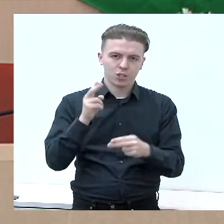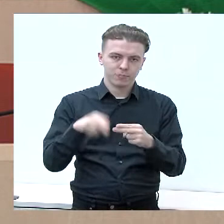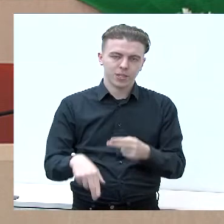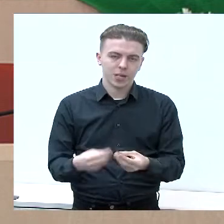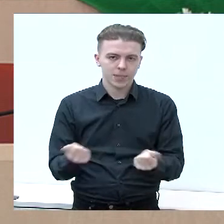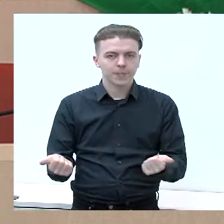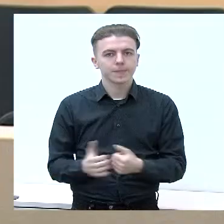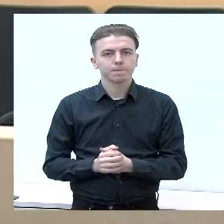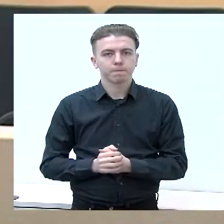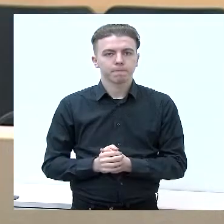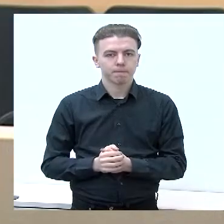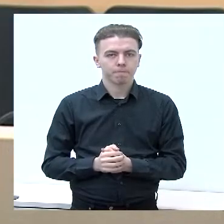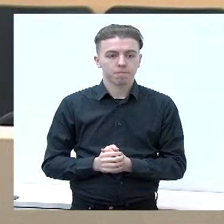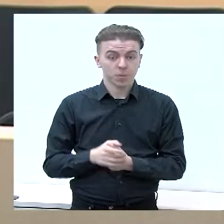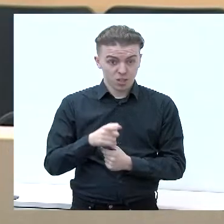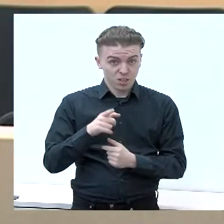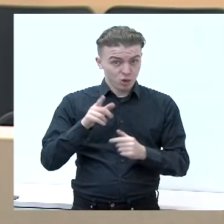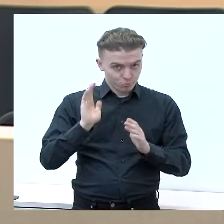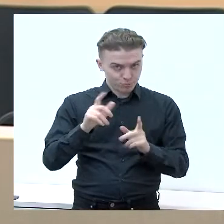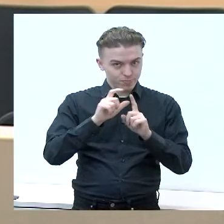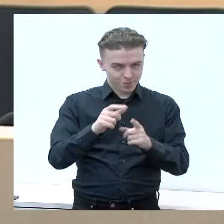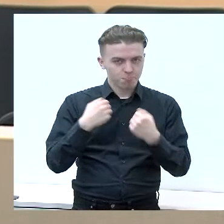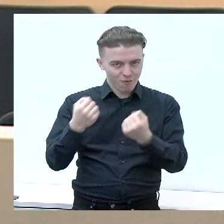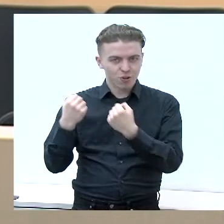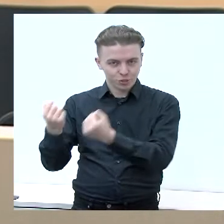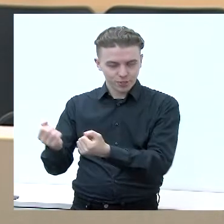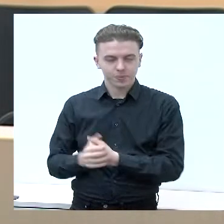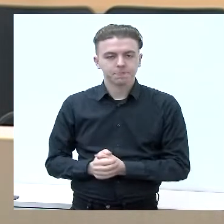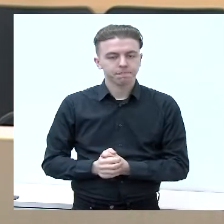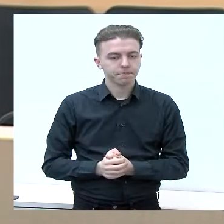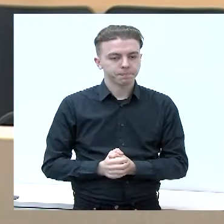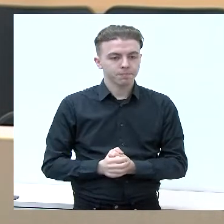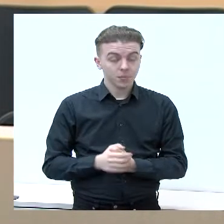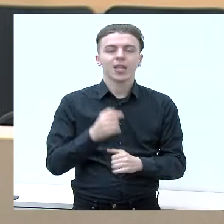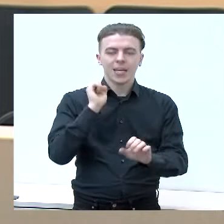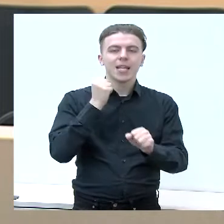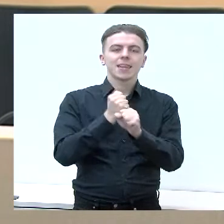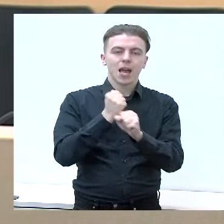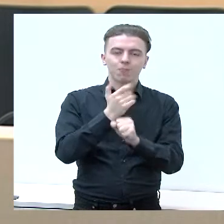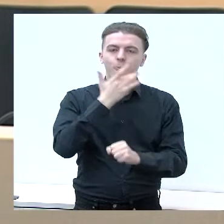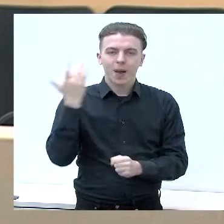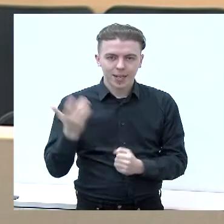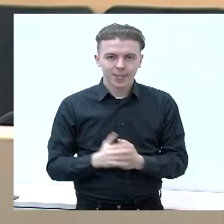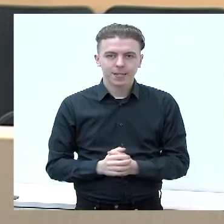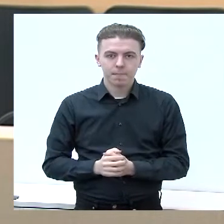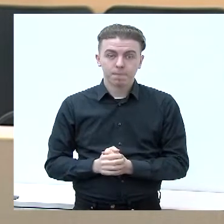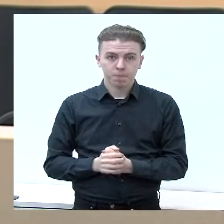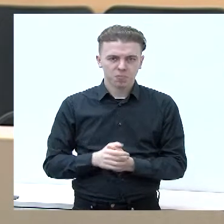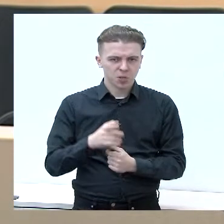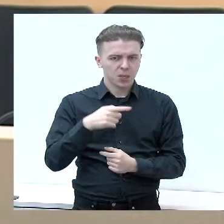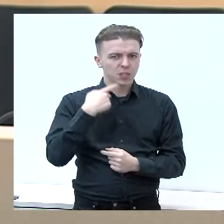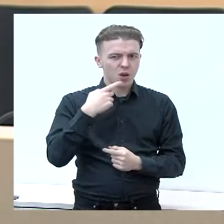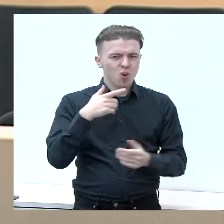Bus pavėžėjimai, kaip suprantu. Darbo partija. Žadėte užkirsti kelią